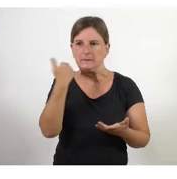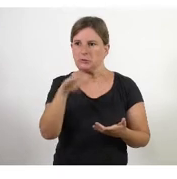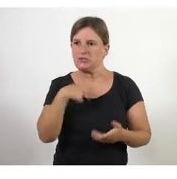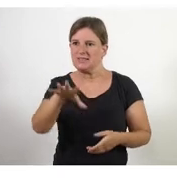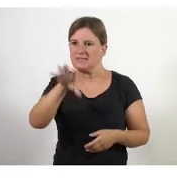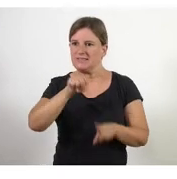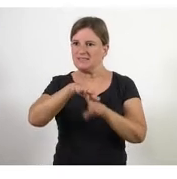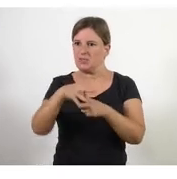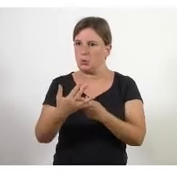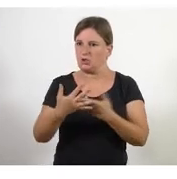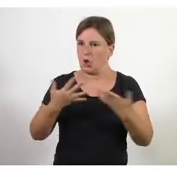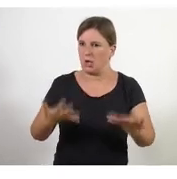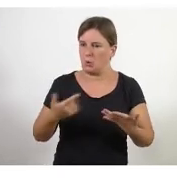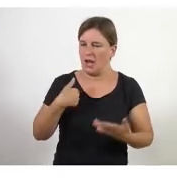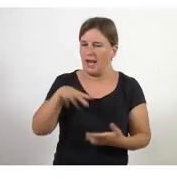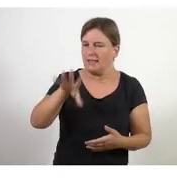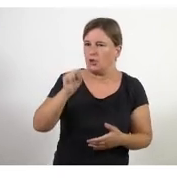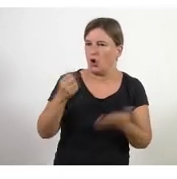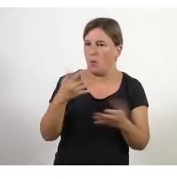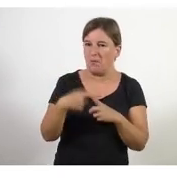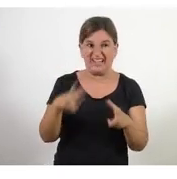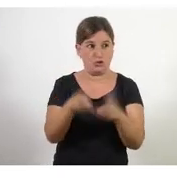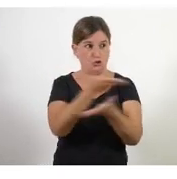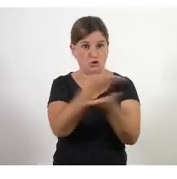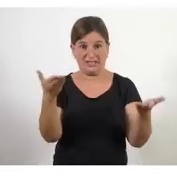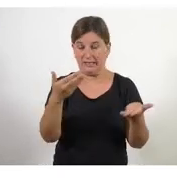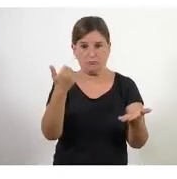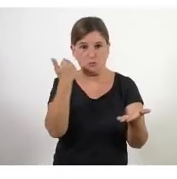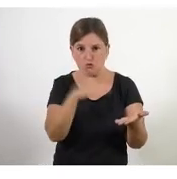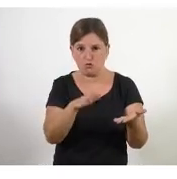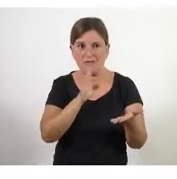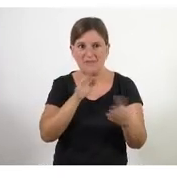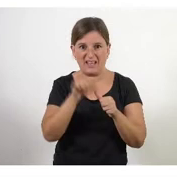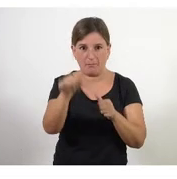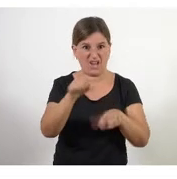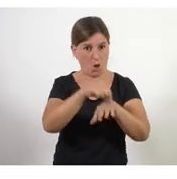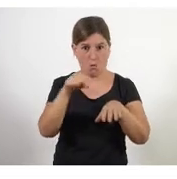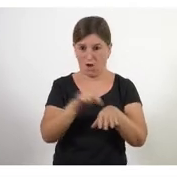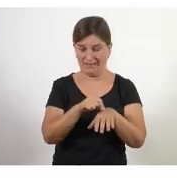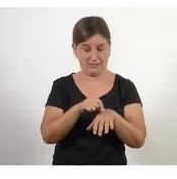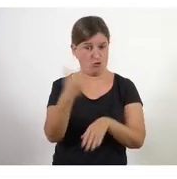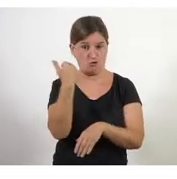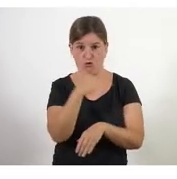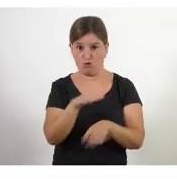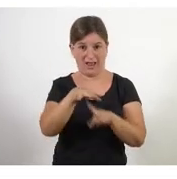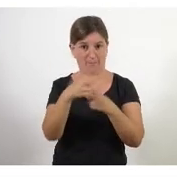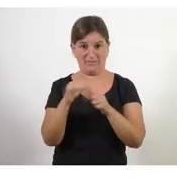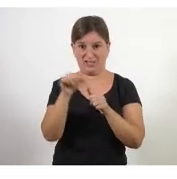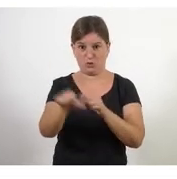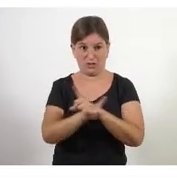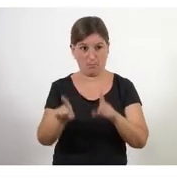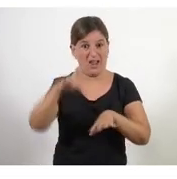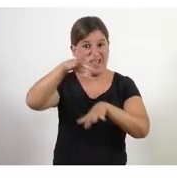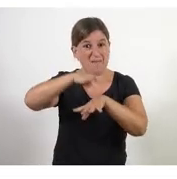on ni socialment ho sabem ho sabem ni políticament ho saben és com ni medicament